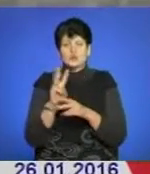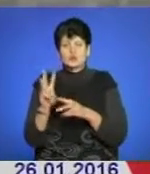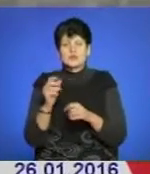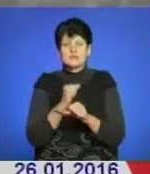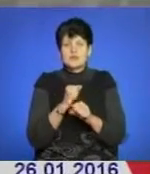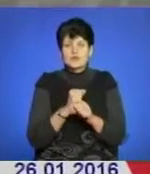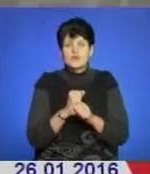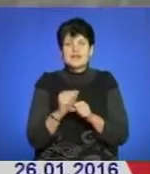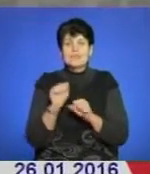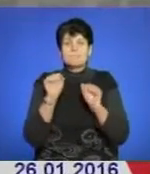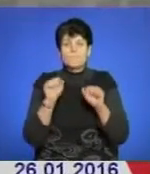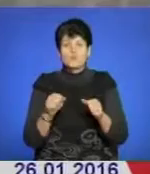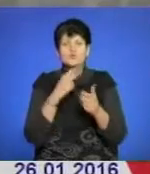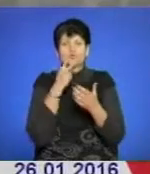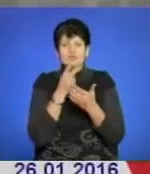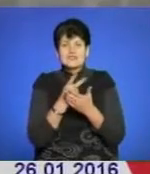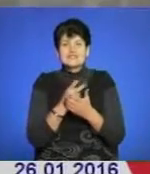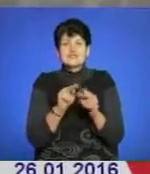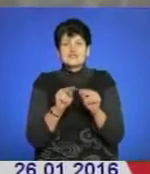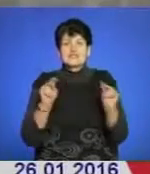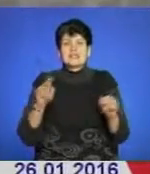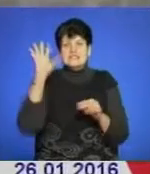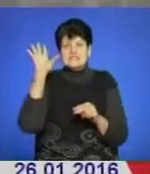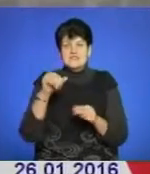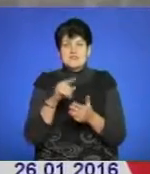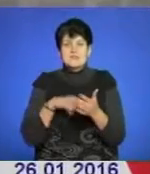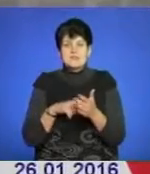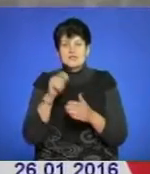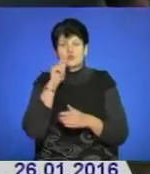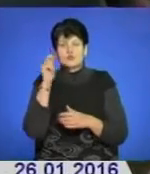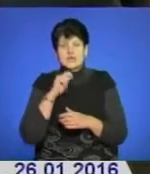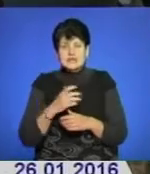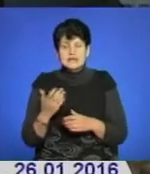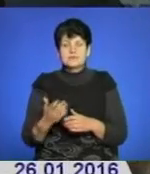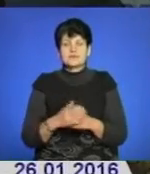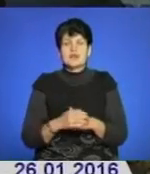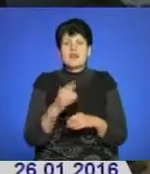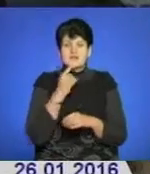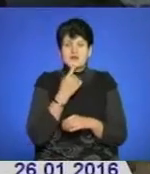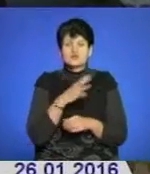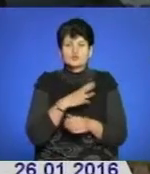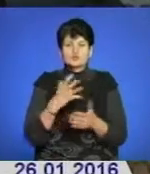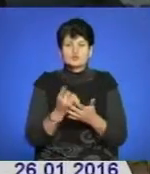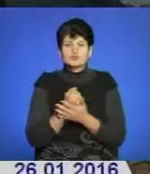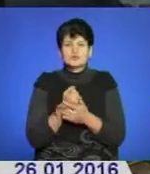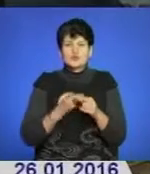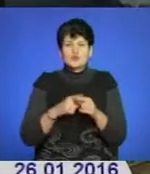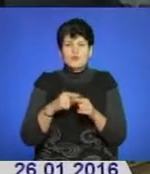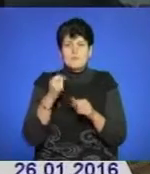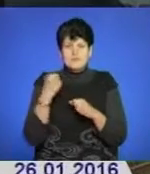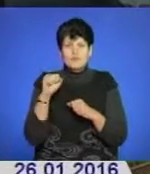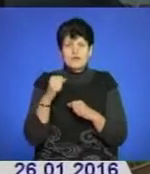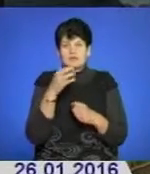які можуть подивитися вчителі з усіх міст, з усієї країни, з усього світу. Чи важко була, здобулося цей перемога? Якщо я скажу легко,